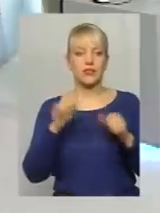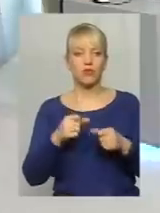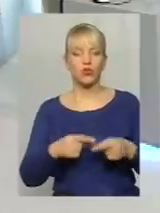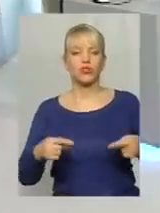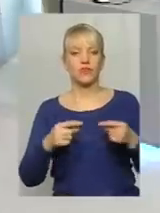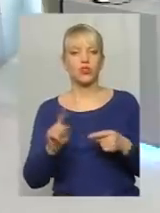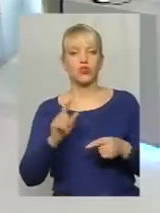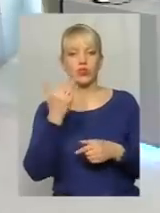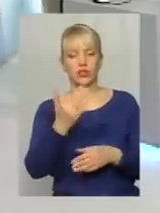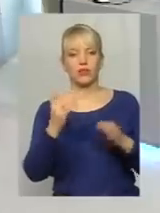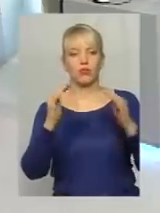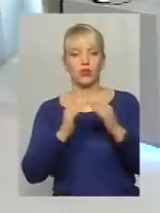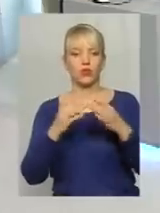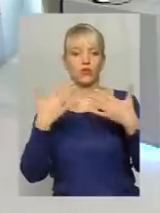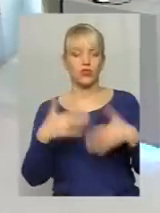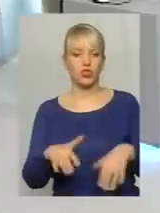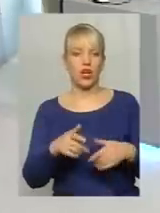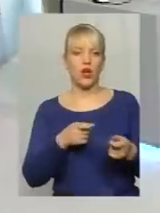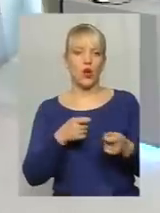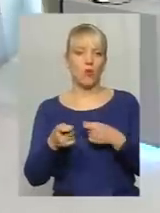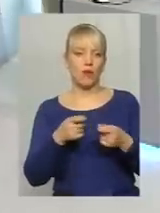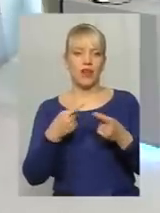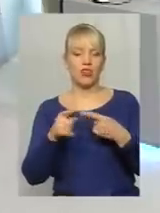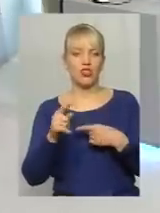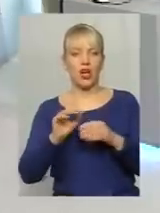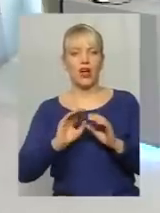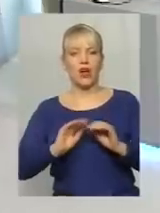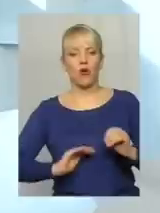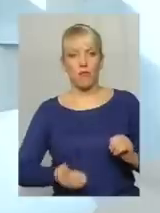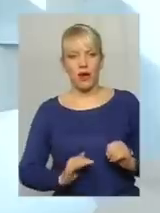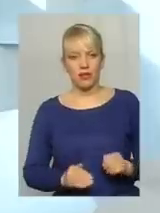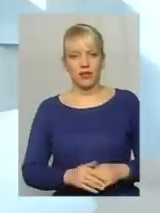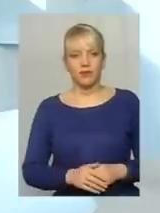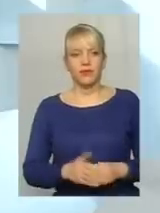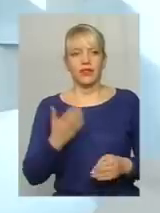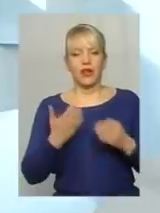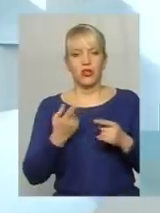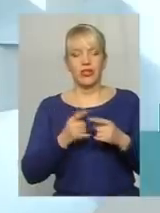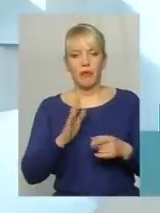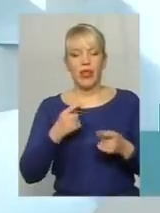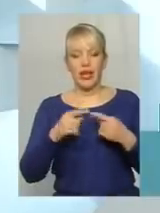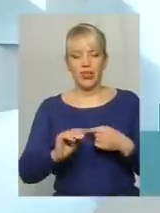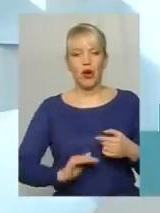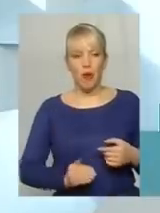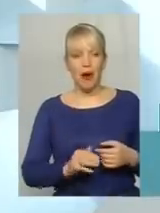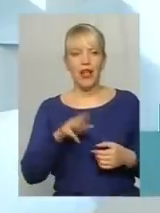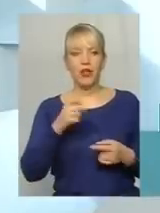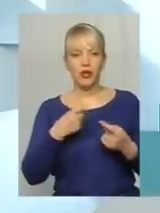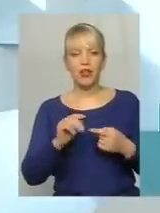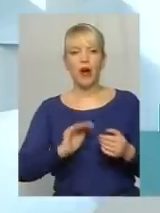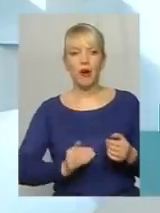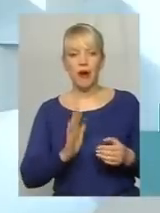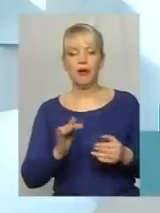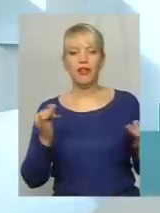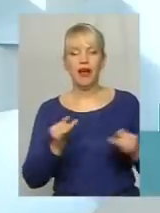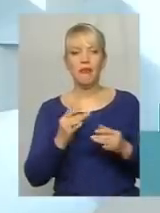що їхнім будинком вже управляє інша компанія? Ну, якщо це буде інша компанія, то інша компанія буде зацікавлена в